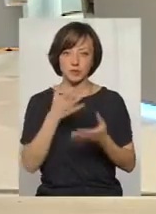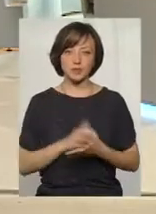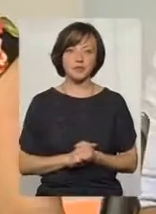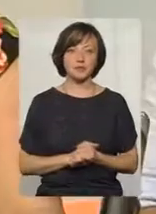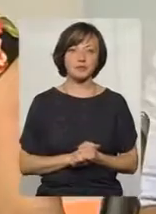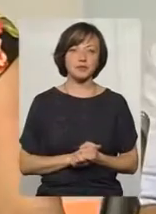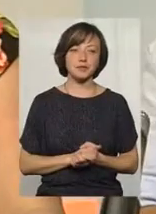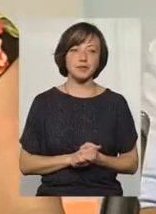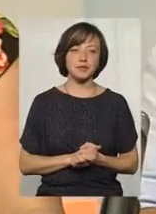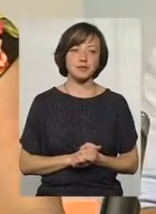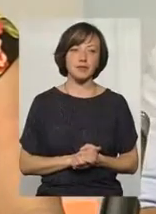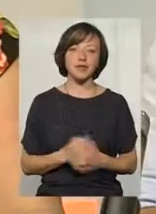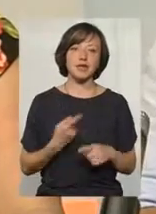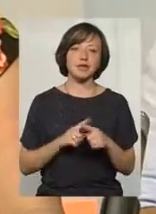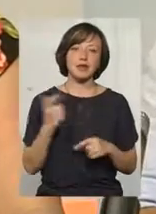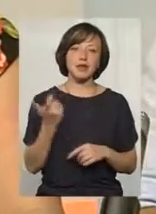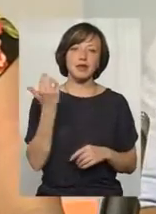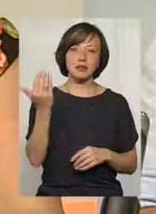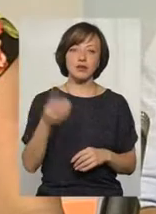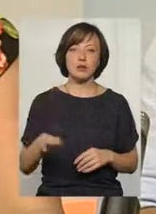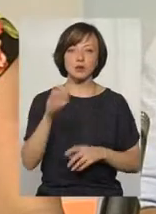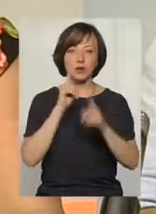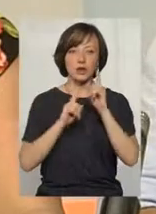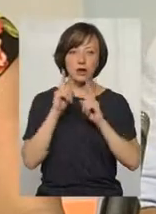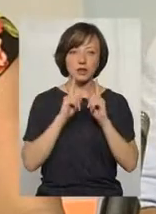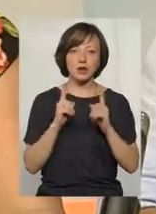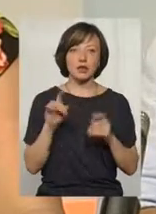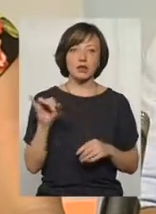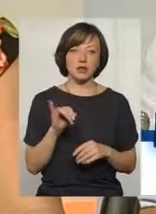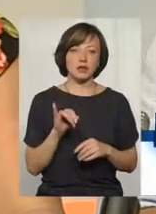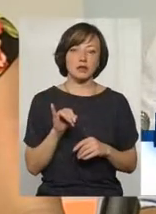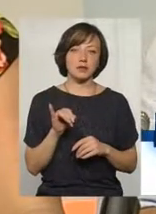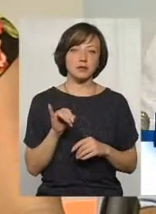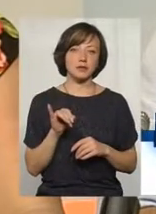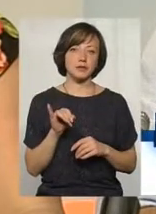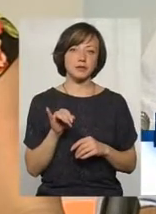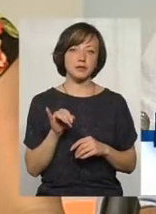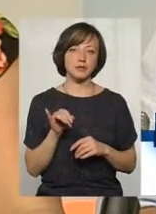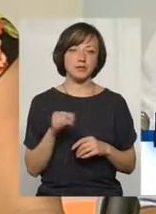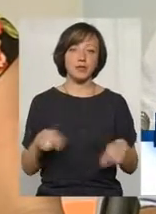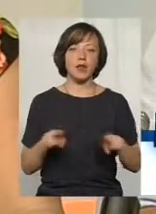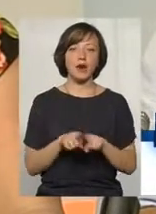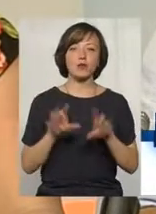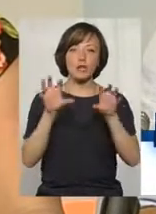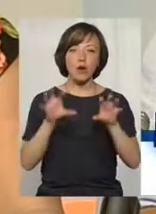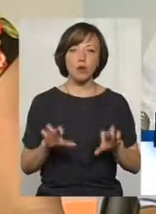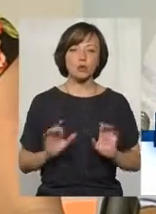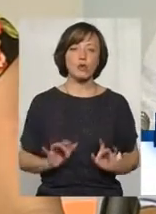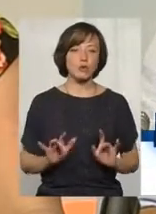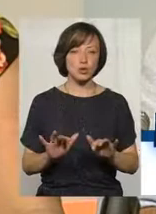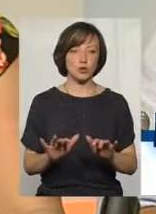можемо, це комунальна власність обласної ради. Власне, також законну процедуру